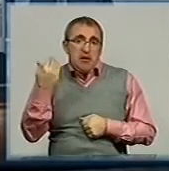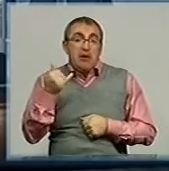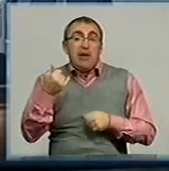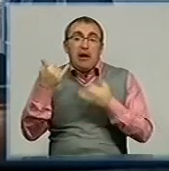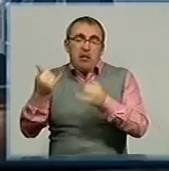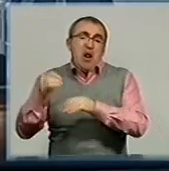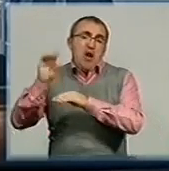фонду.